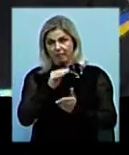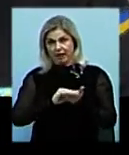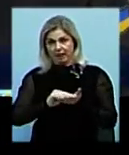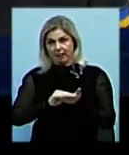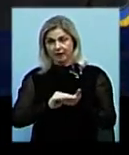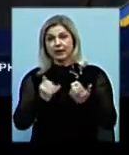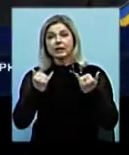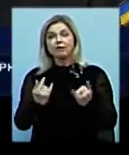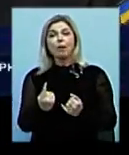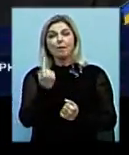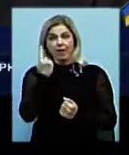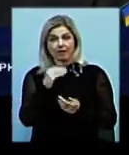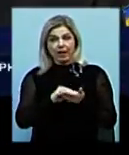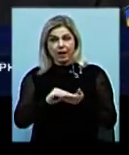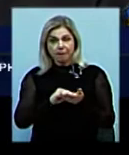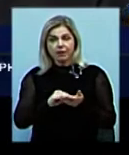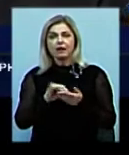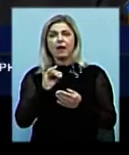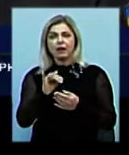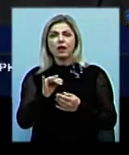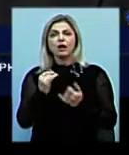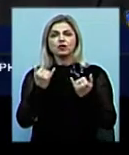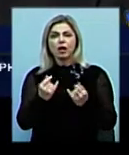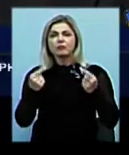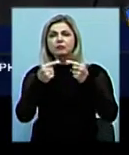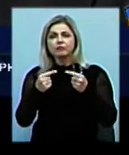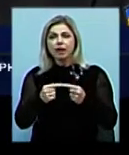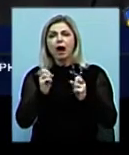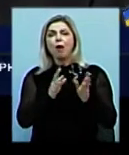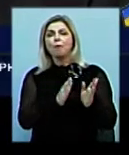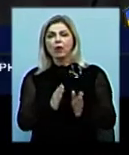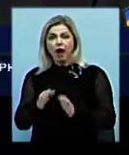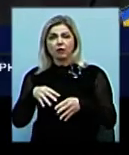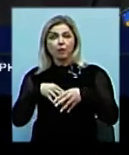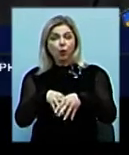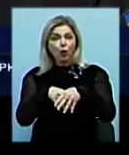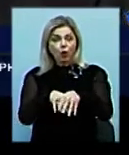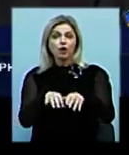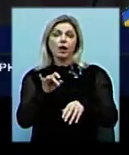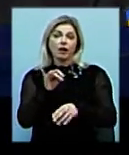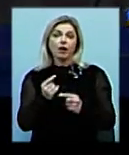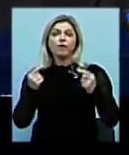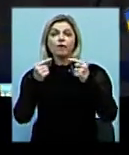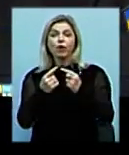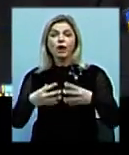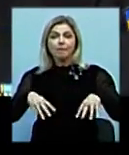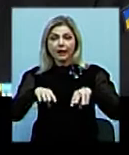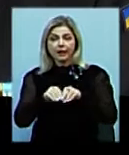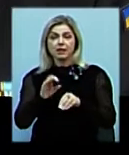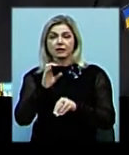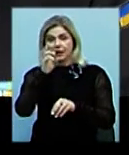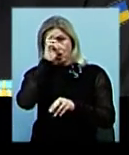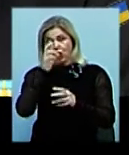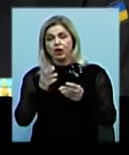репетиція. Ми визначаємося з місцями шикування, з порядком проходження. Ну і відповідно спільно з органами